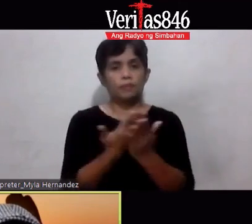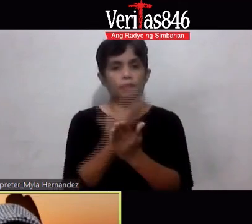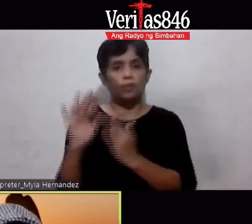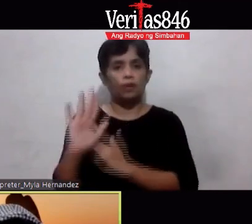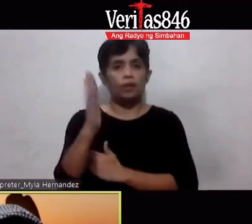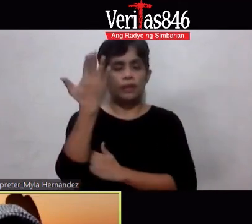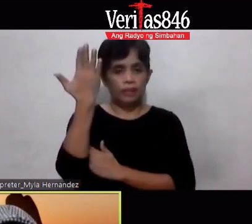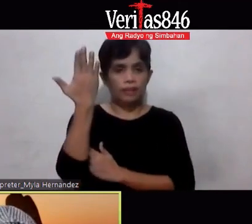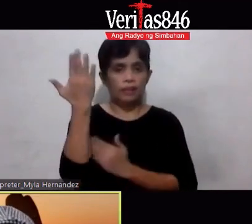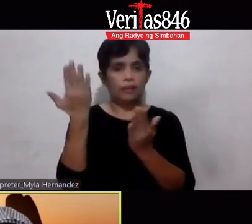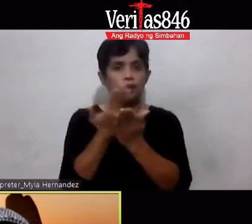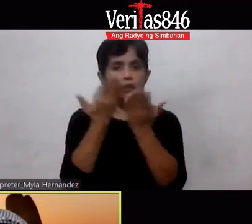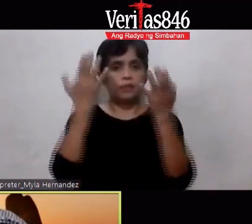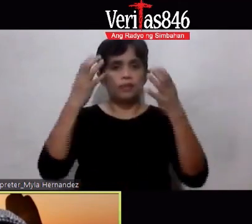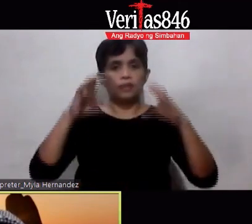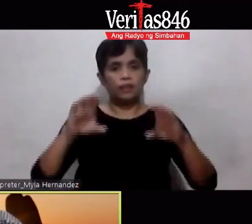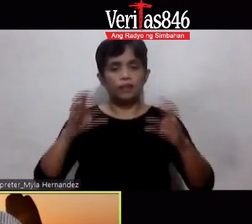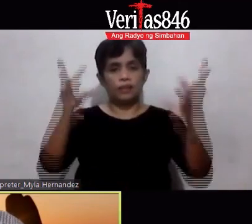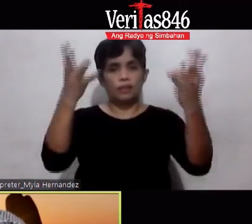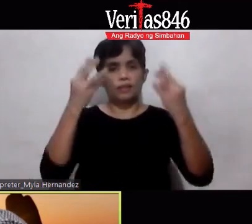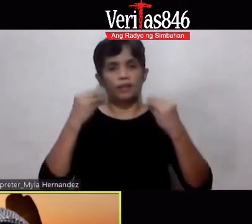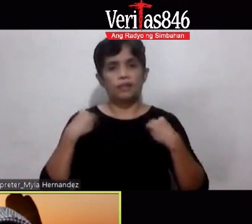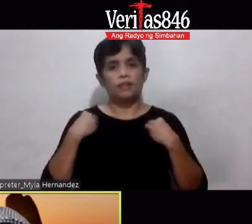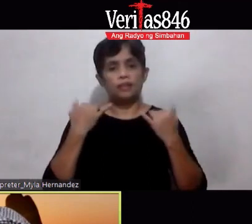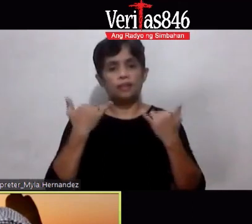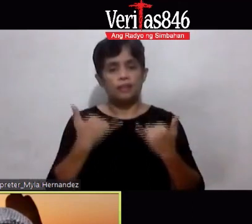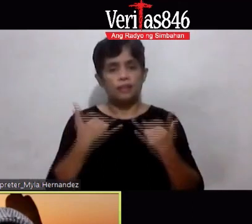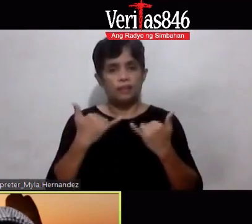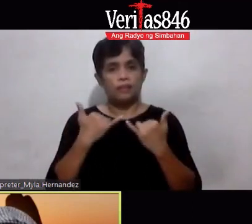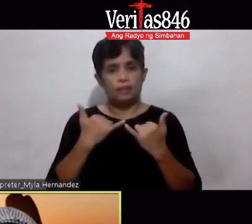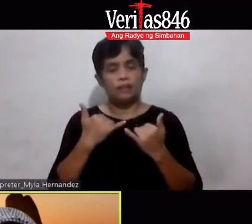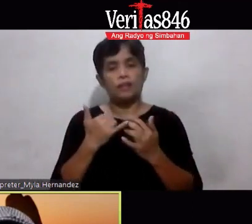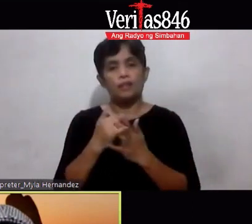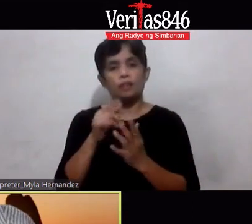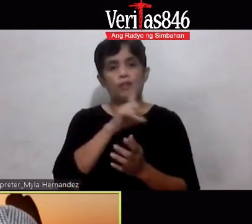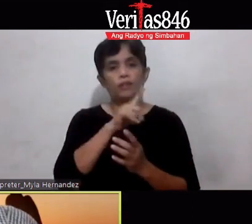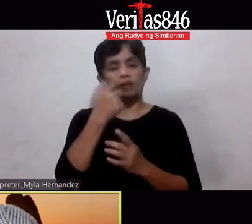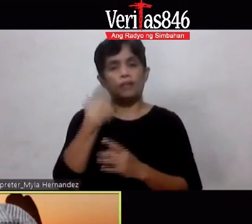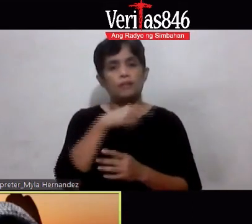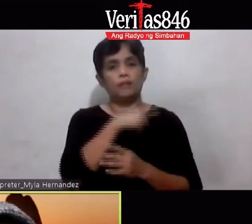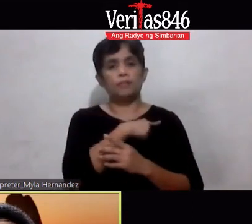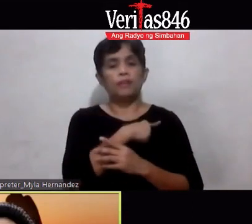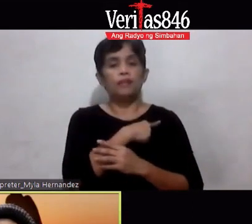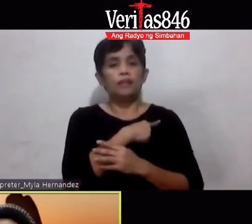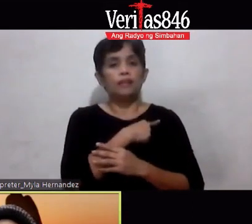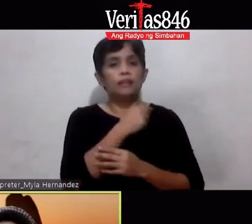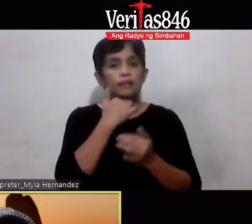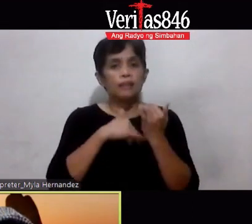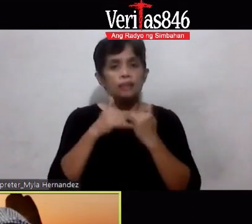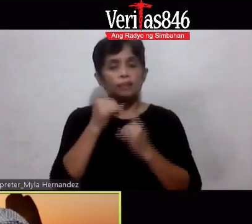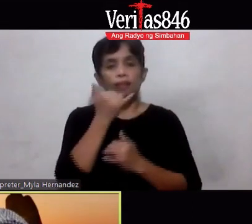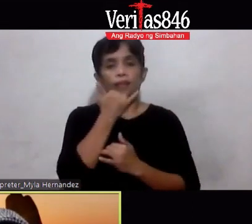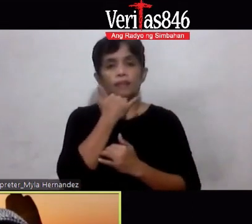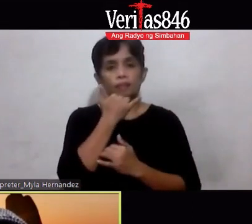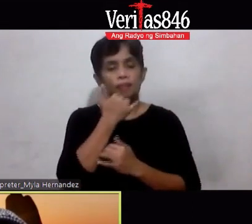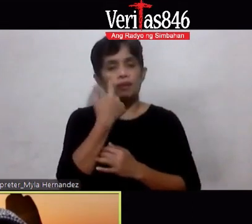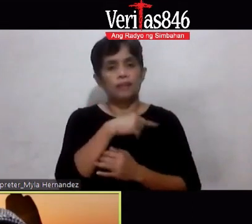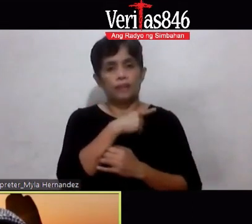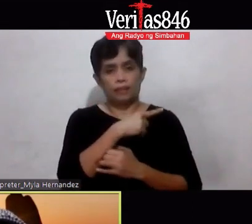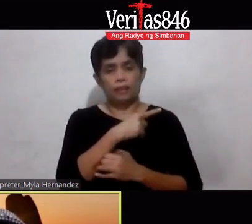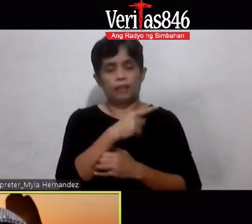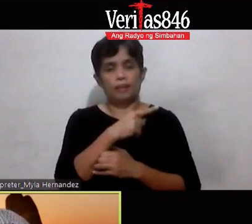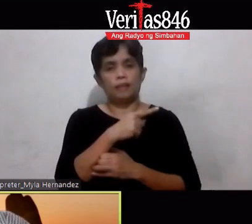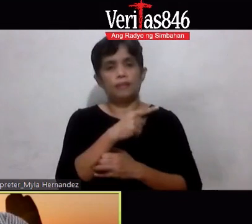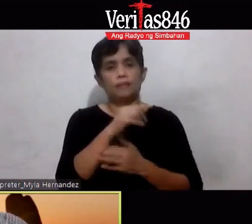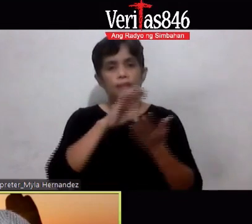Na pinagkakaloob mo sa amin Panginoon sa aming mga pagpukulang Sa aming mga pagkakamali Nang nakaraan Patawarin mo kami O Diyos At